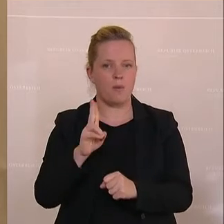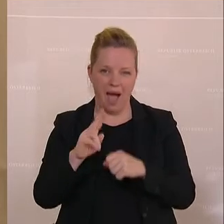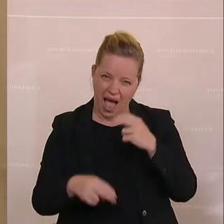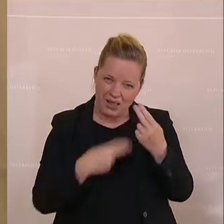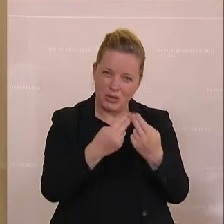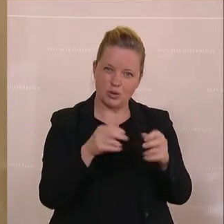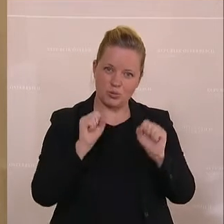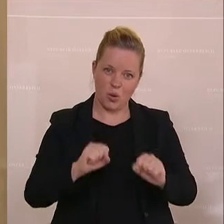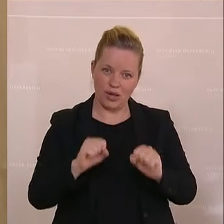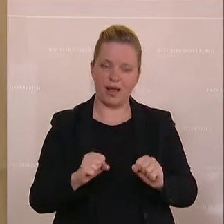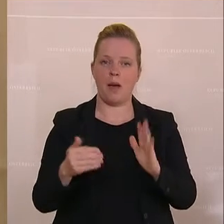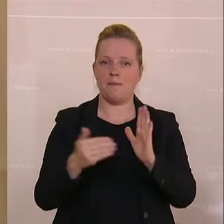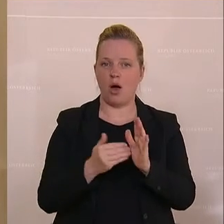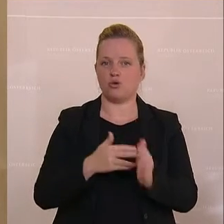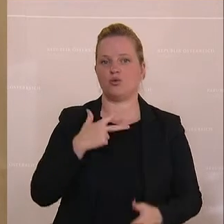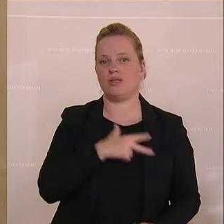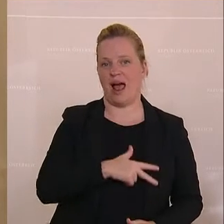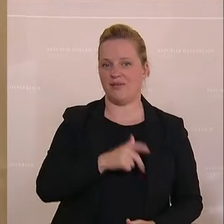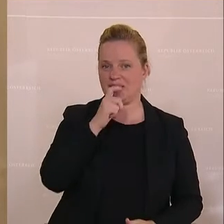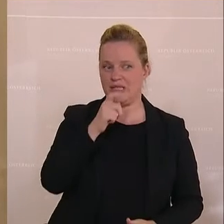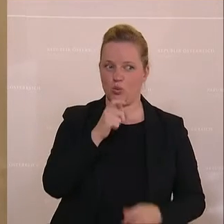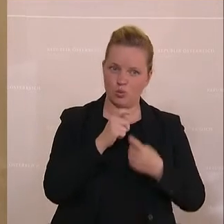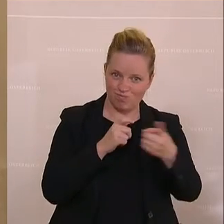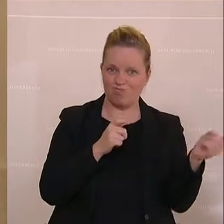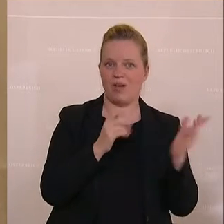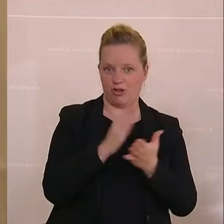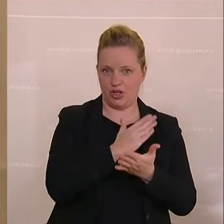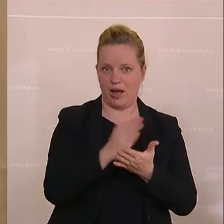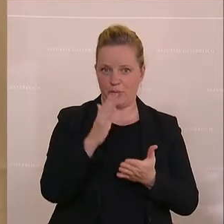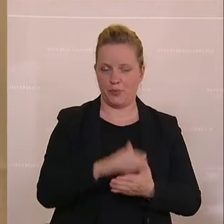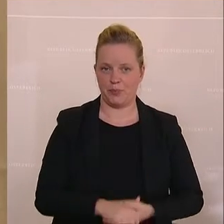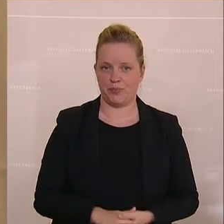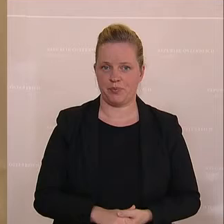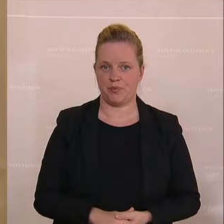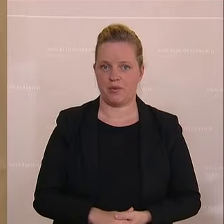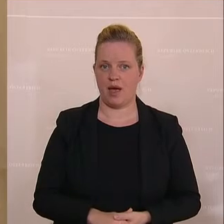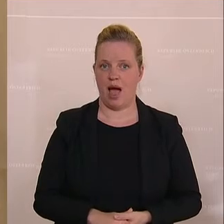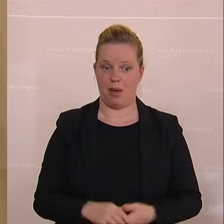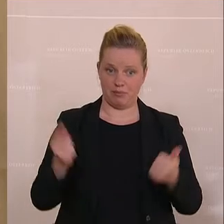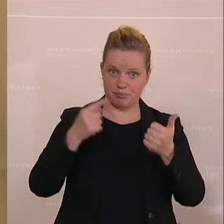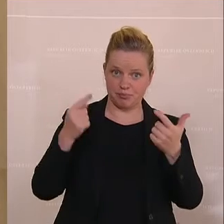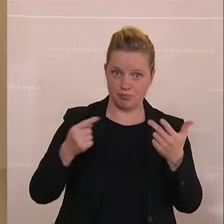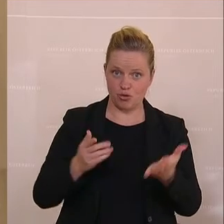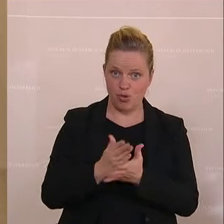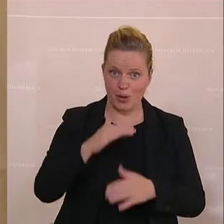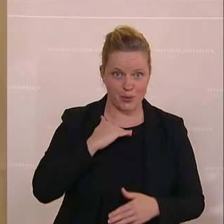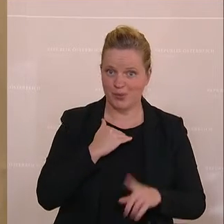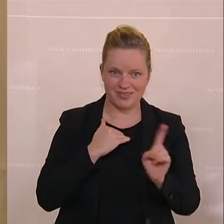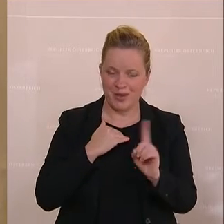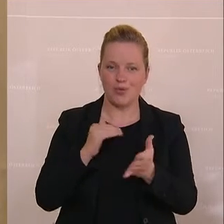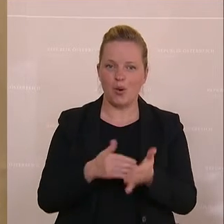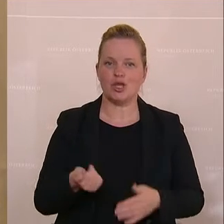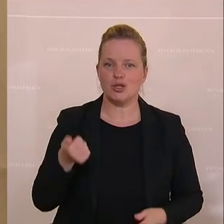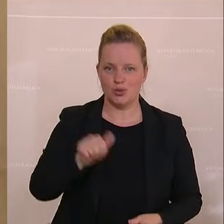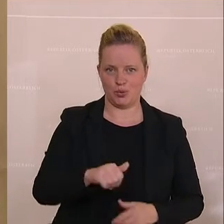natürlich die dafür zuständigen Sozialversicherungen entscheiden. Doch das ist noch nicht alles. Die Schul- und die Heim-